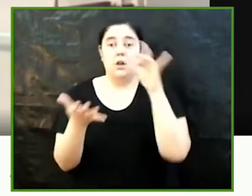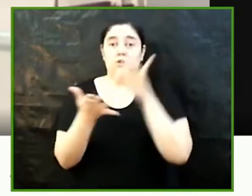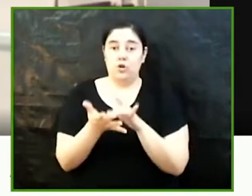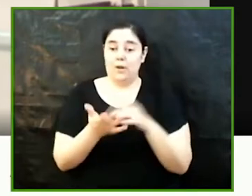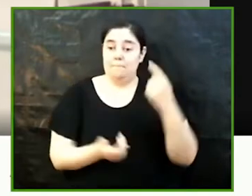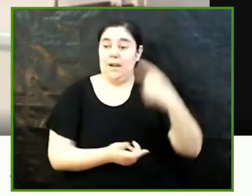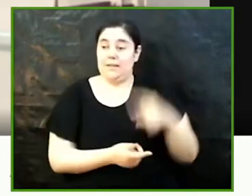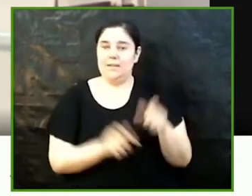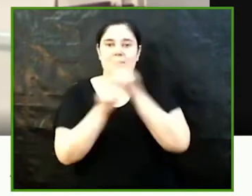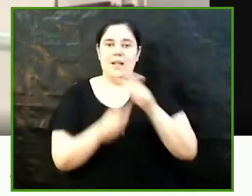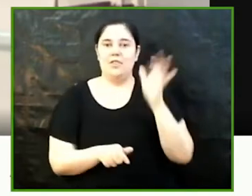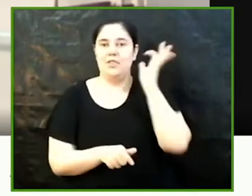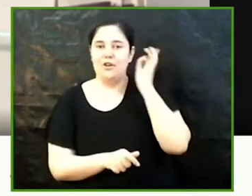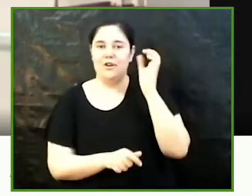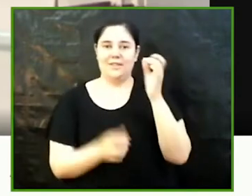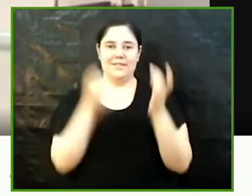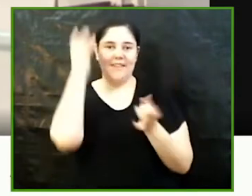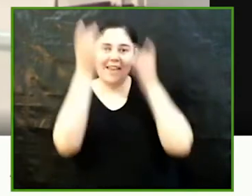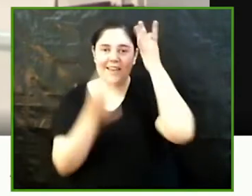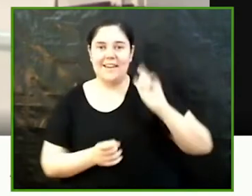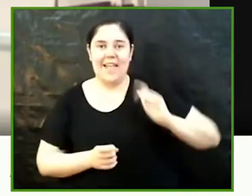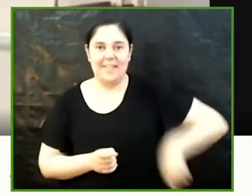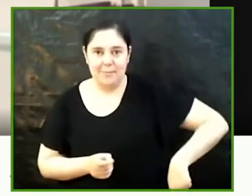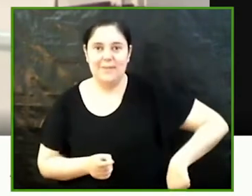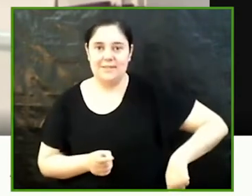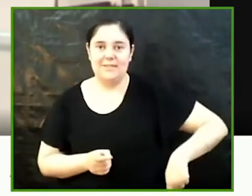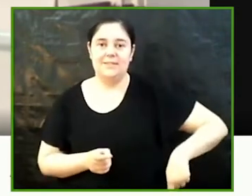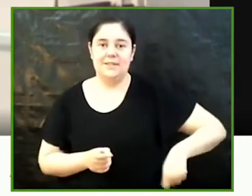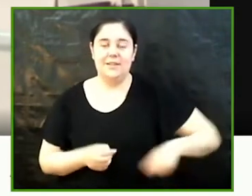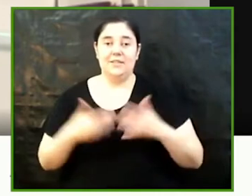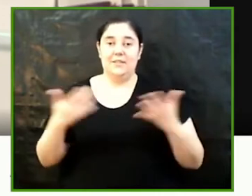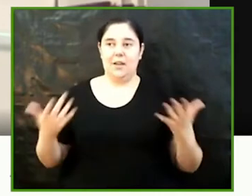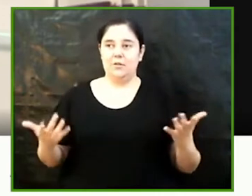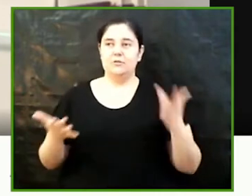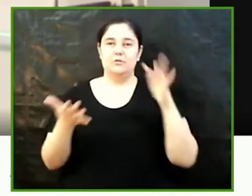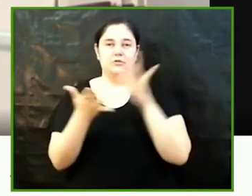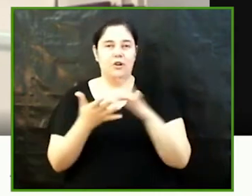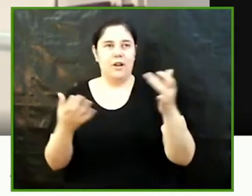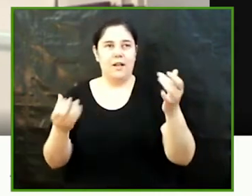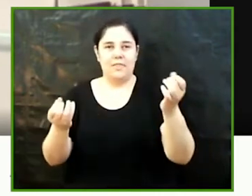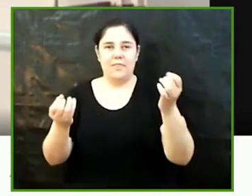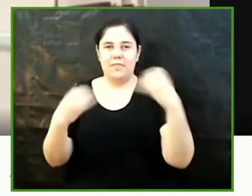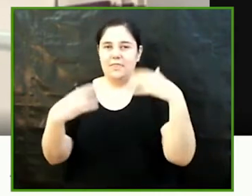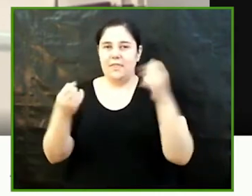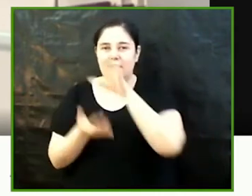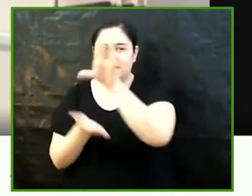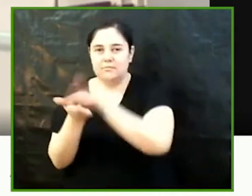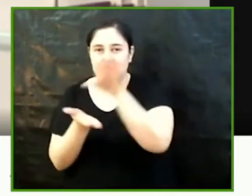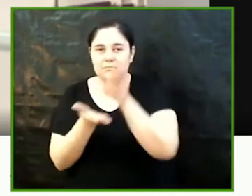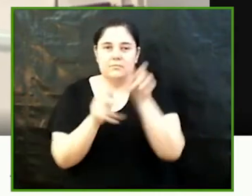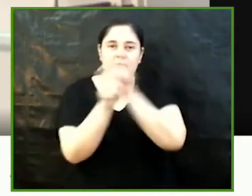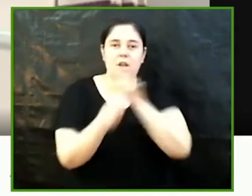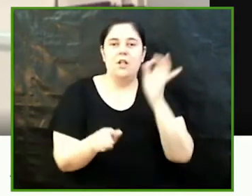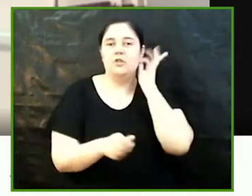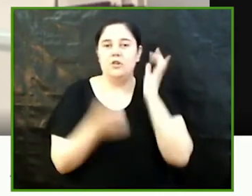i en aquest cas es van obtenir les dades del nombre de creatives que conformaven